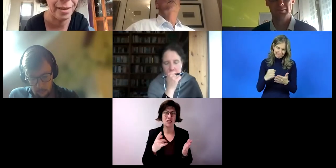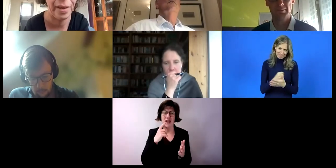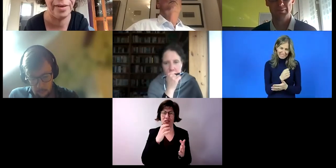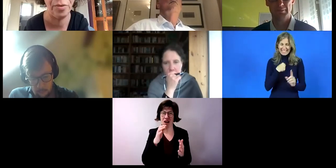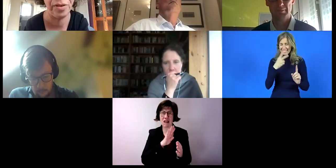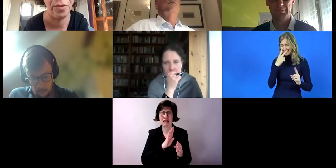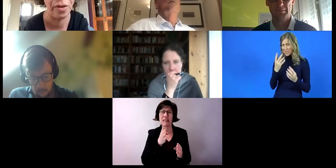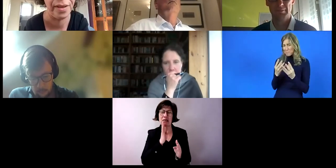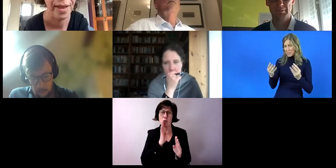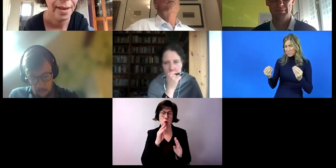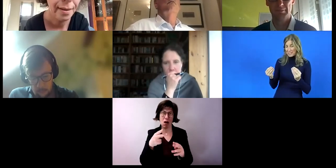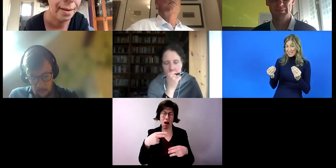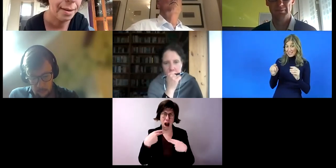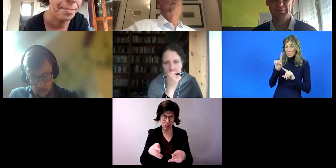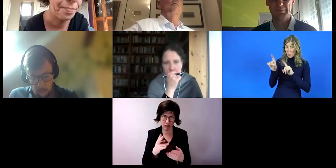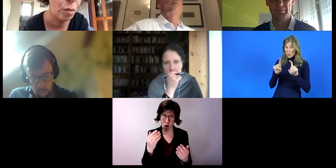ausreichend beantwortet wurde